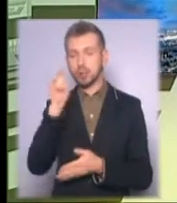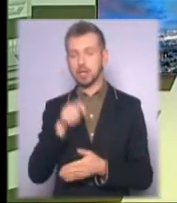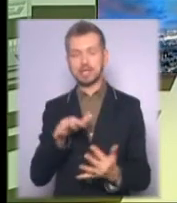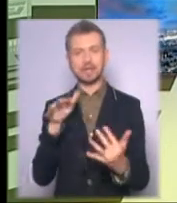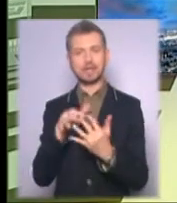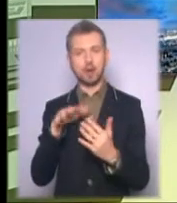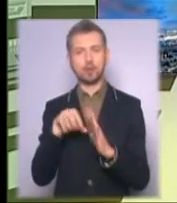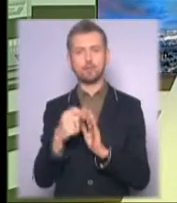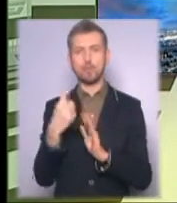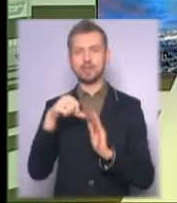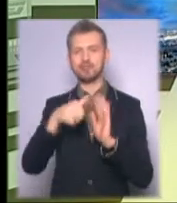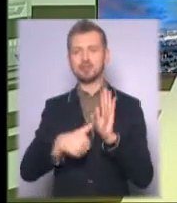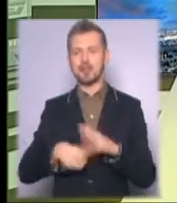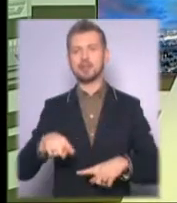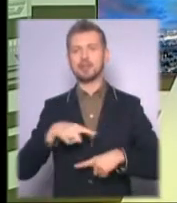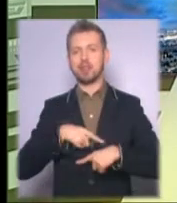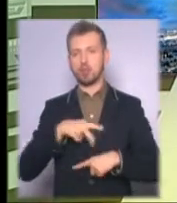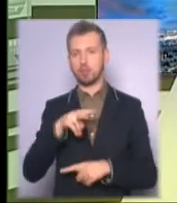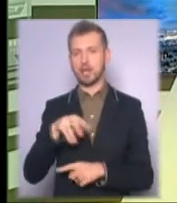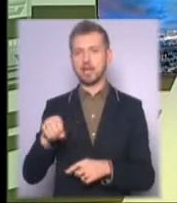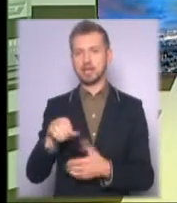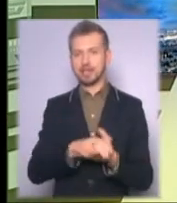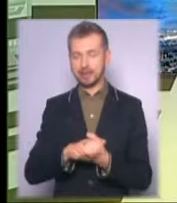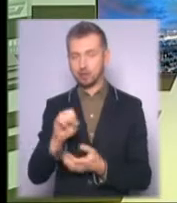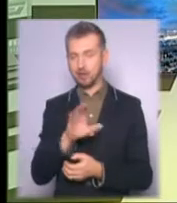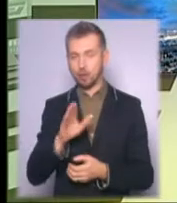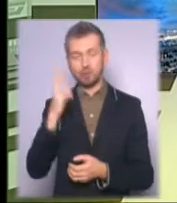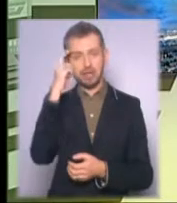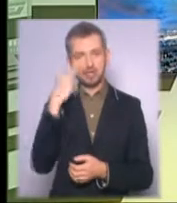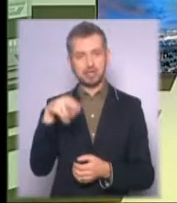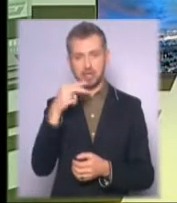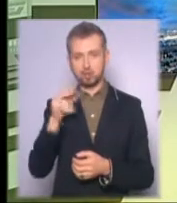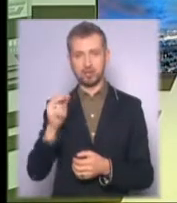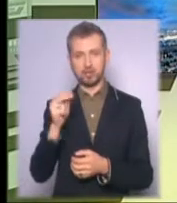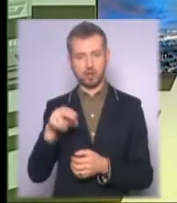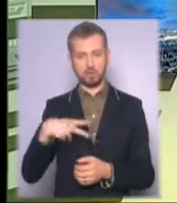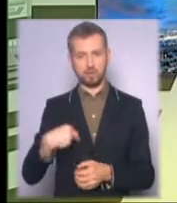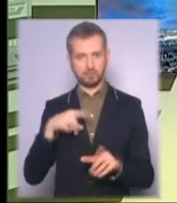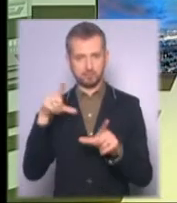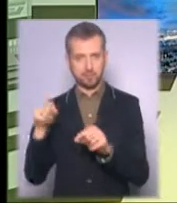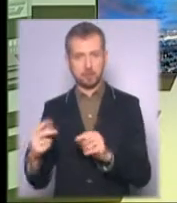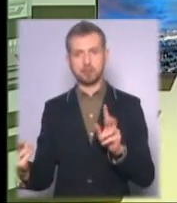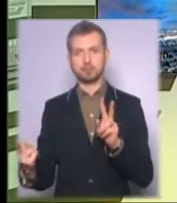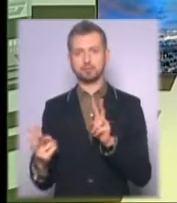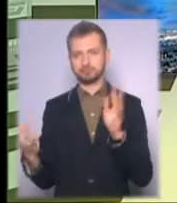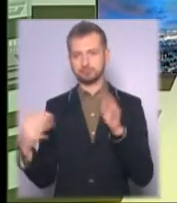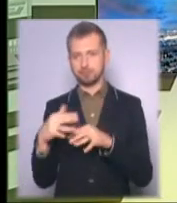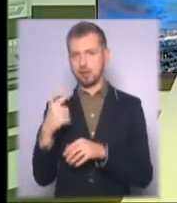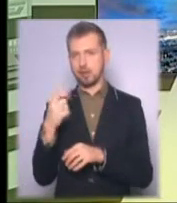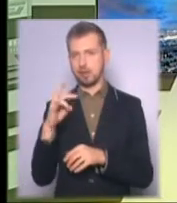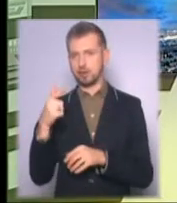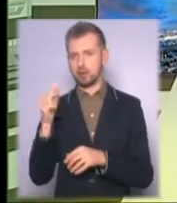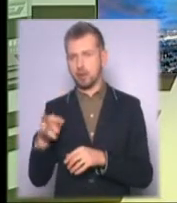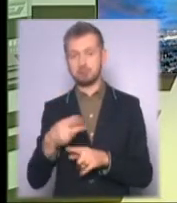в одній 16-й фіналу Ліги Європи. Київські динамівці найближчого четирга у Франції зустрінеться з Генгамом. Цього ж дня Дніпро